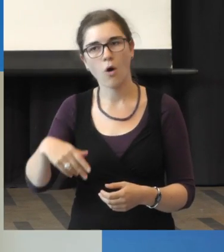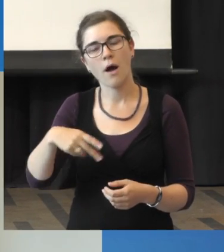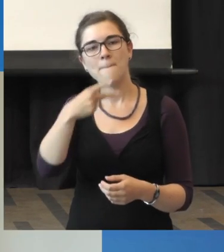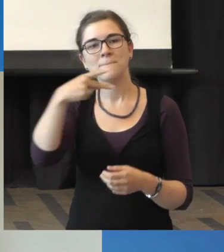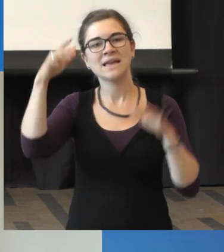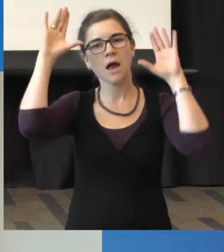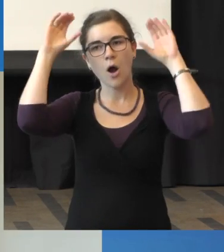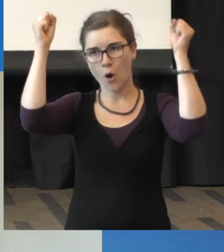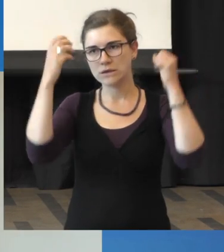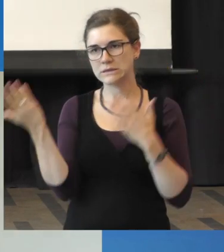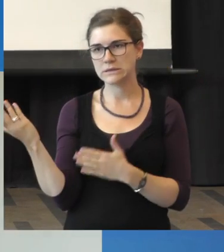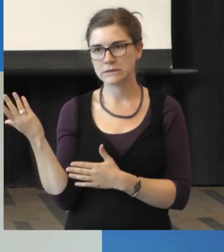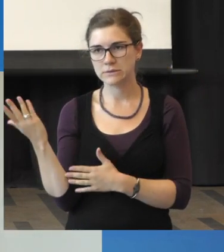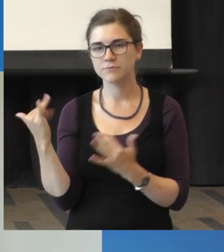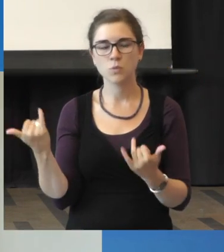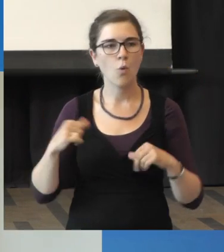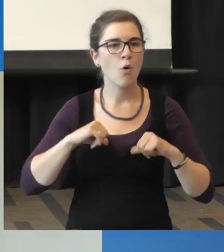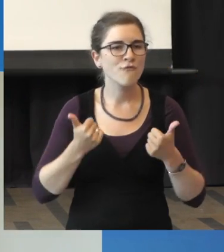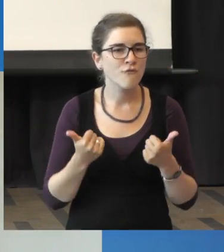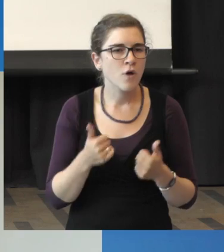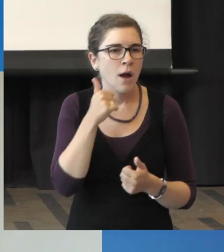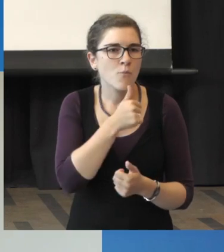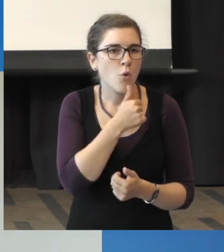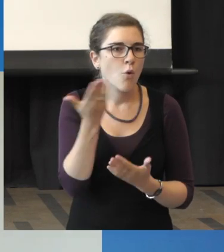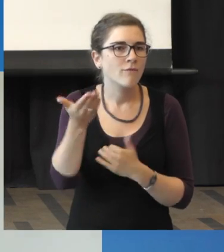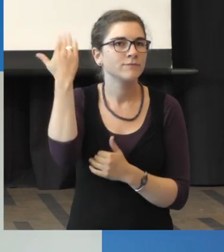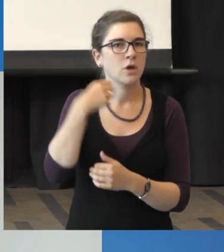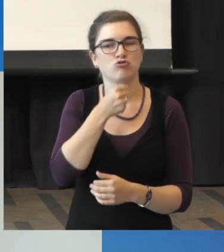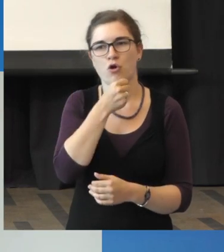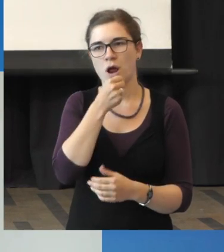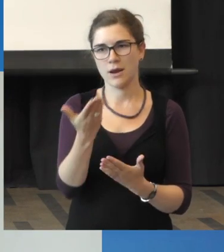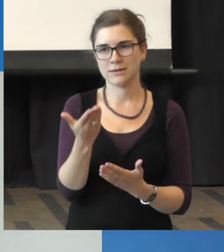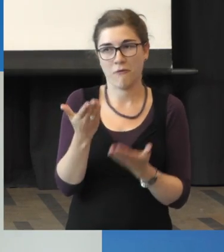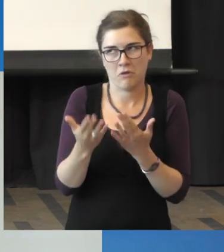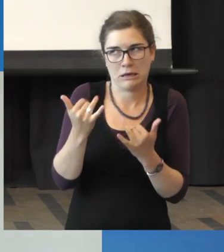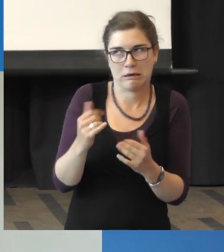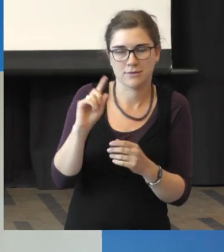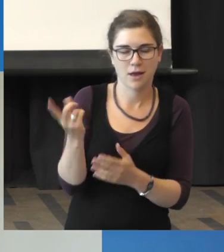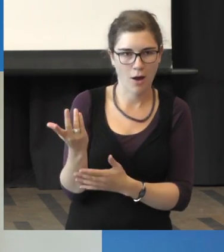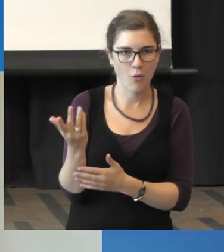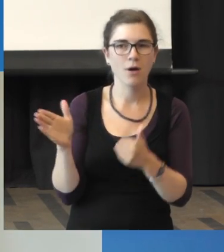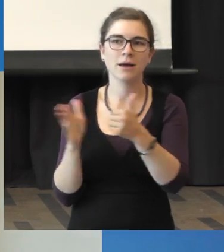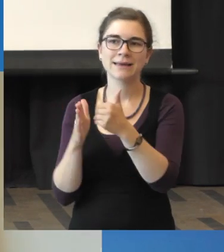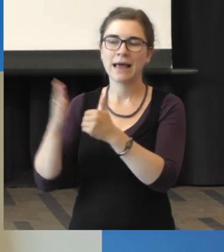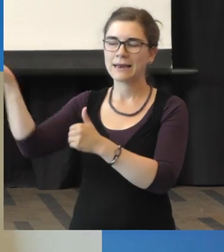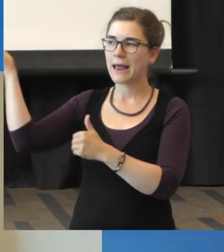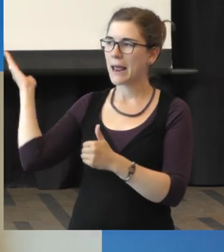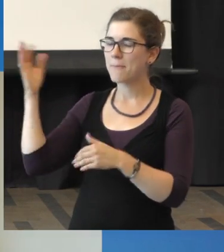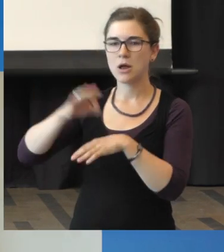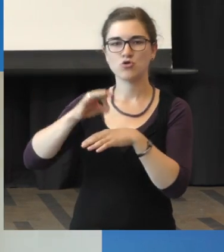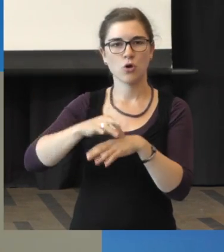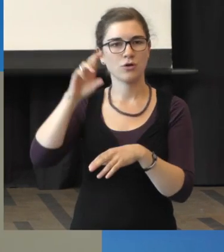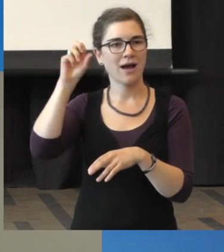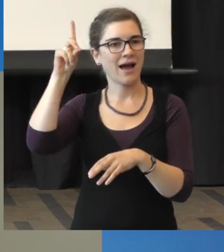Ox. Er ist im früheren Beruf und vielleicht jetzt auch immer noch Journalist. Und neben ihm sitzt Dr.